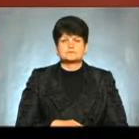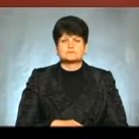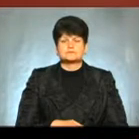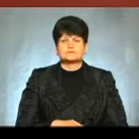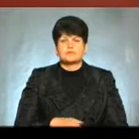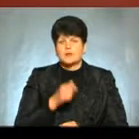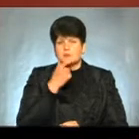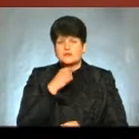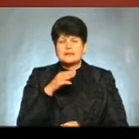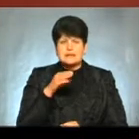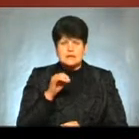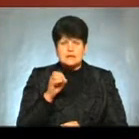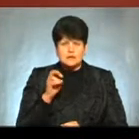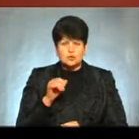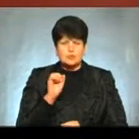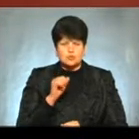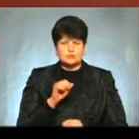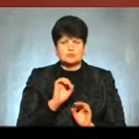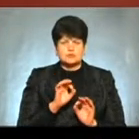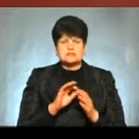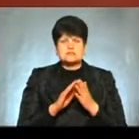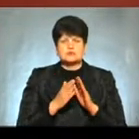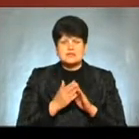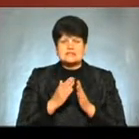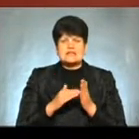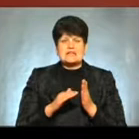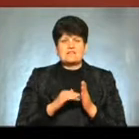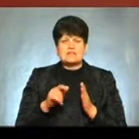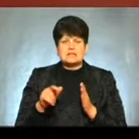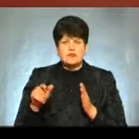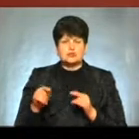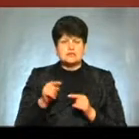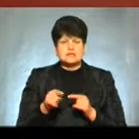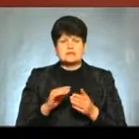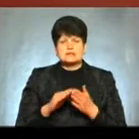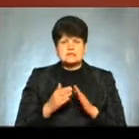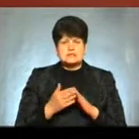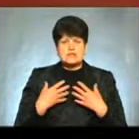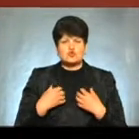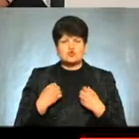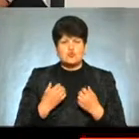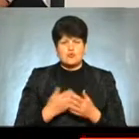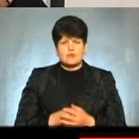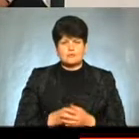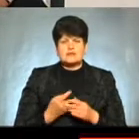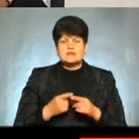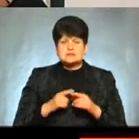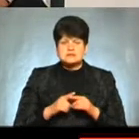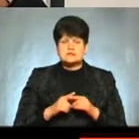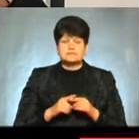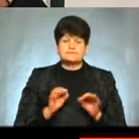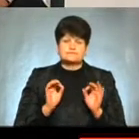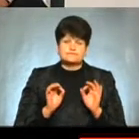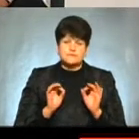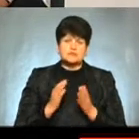Пані Тетяно, чи можете ви прокоментувати ситуацію з ліквідаторами і їхній стан здоров'я? Власне, це закономірно,